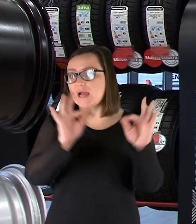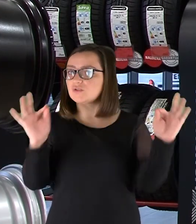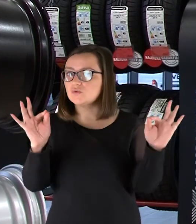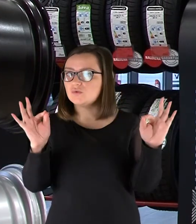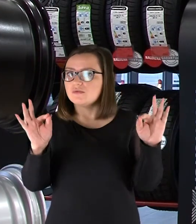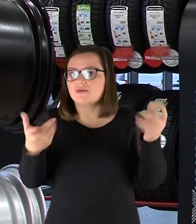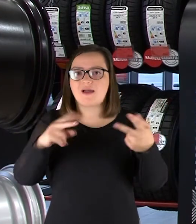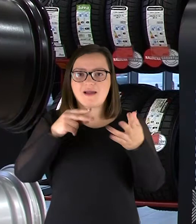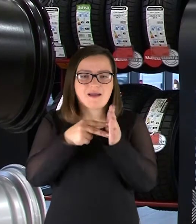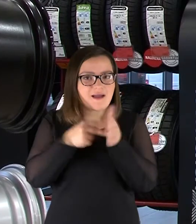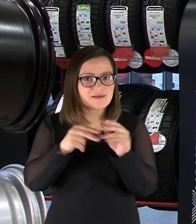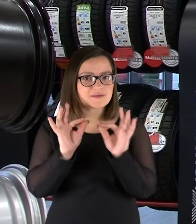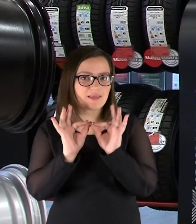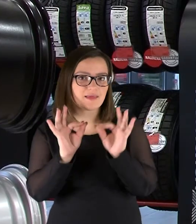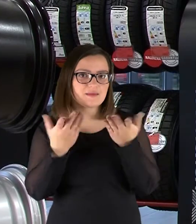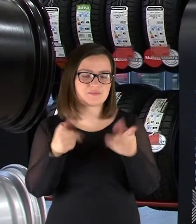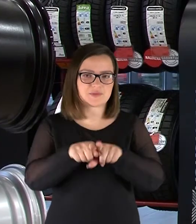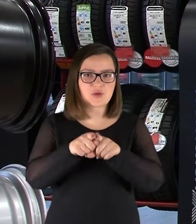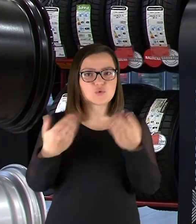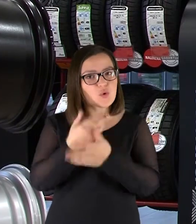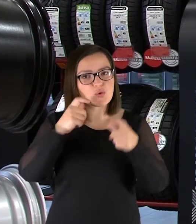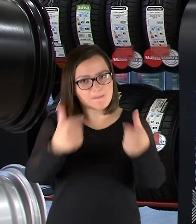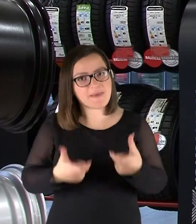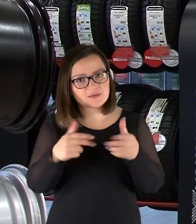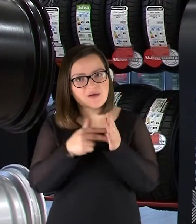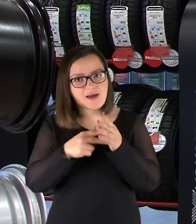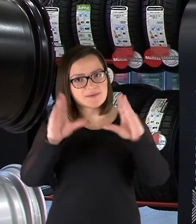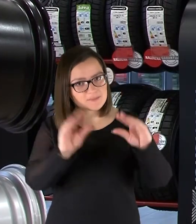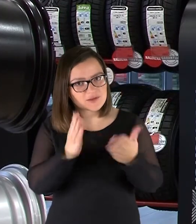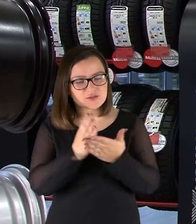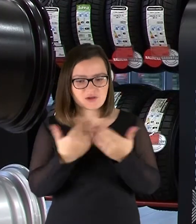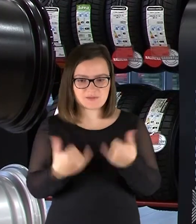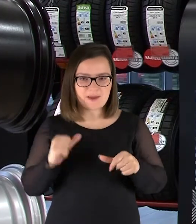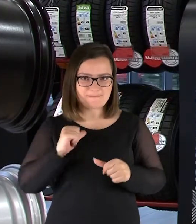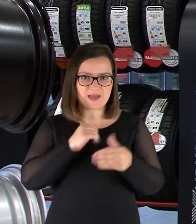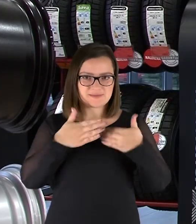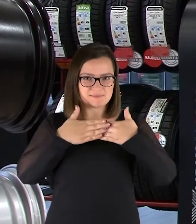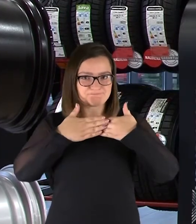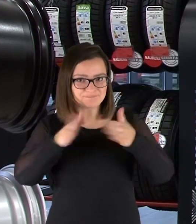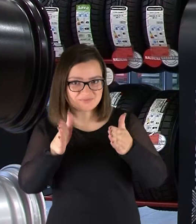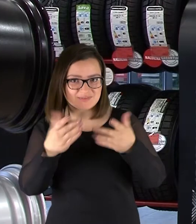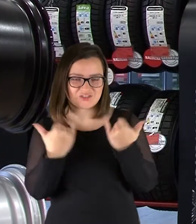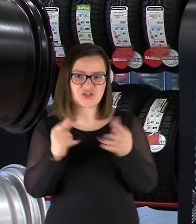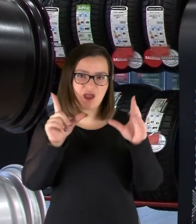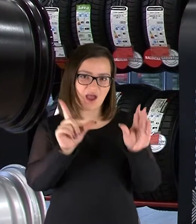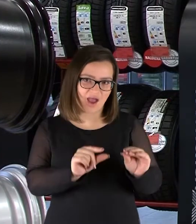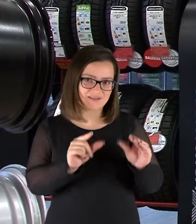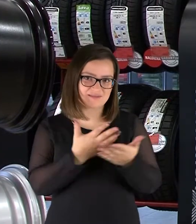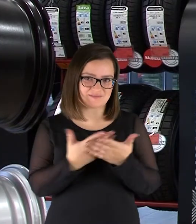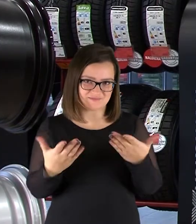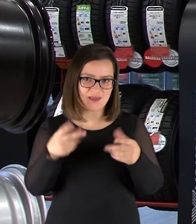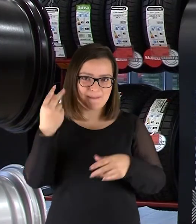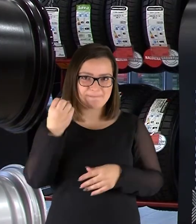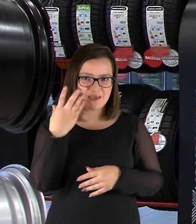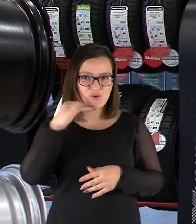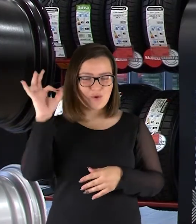kainas, taip pat pasiūlome geresnės ir padangų padangų kainas, ypatingai dabar, kai atsidarėme, atsidarimo vyksta akcija, papildomą